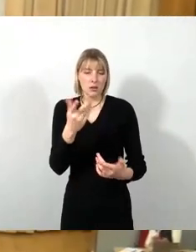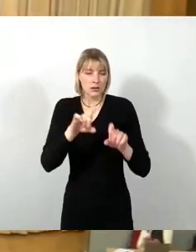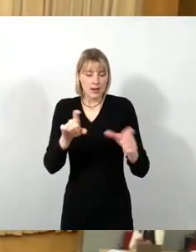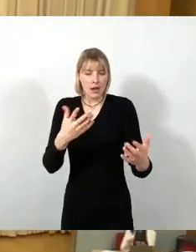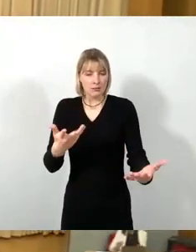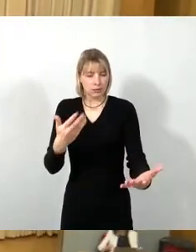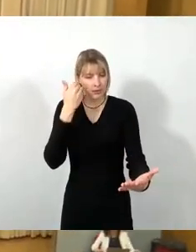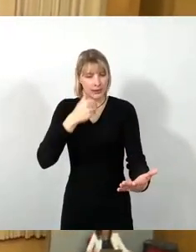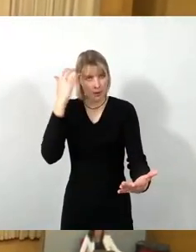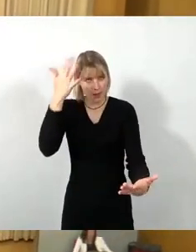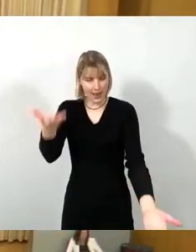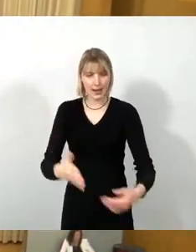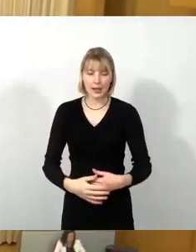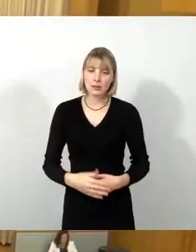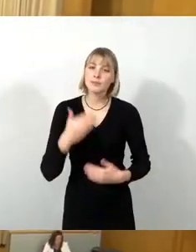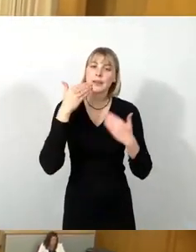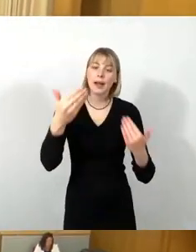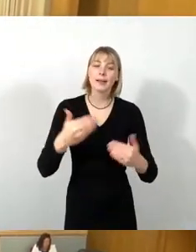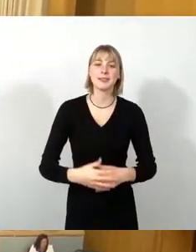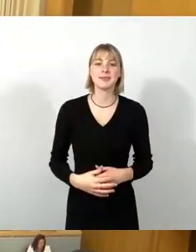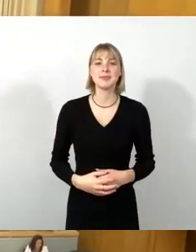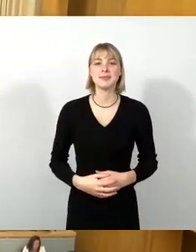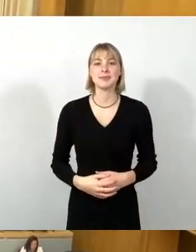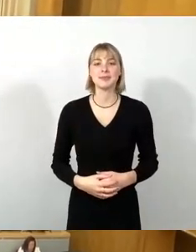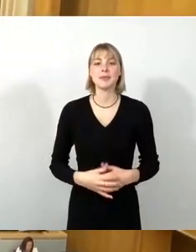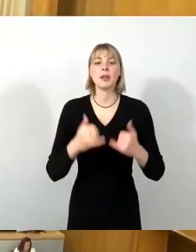Wir kommen zu Frau Abel und dann Frau Vrowieser.